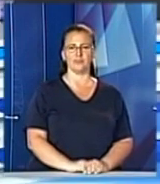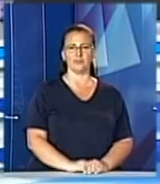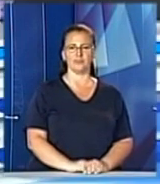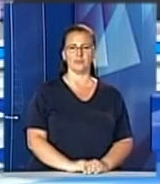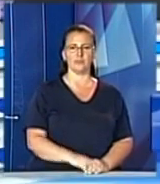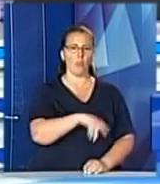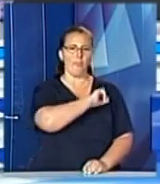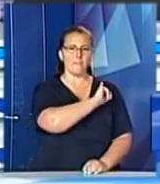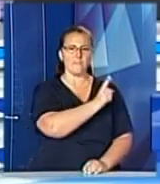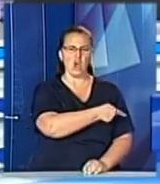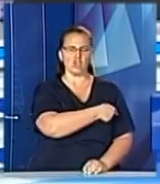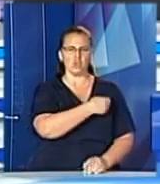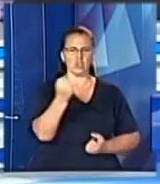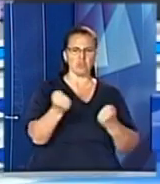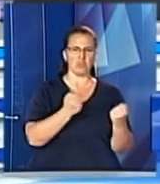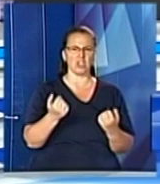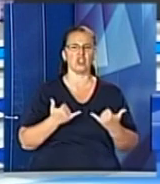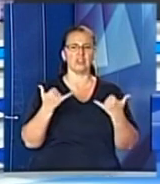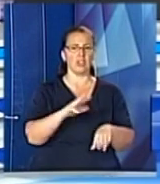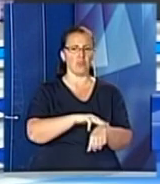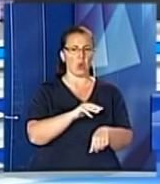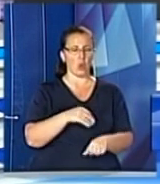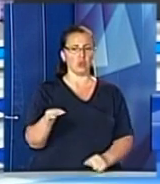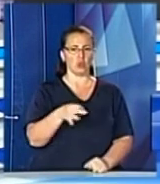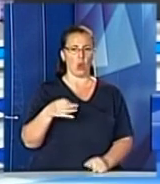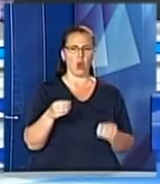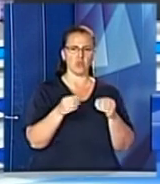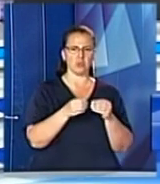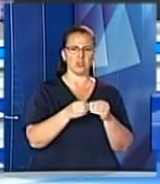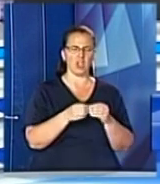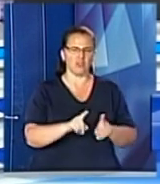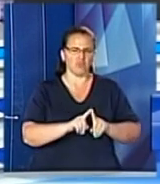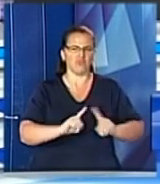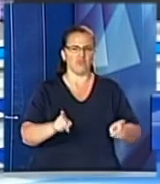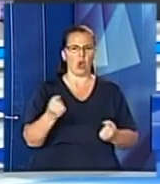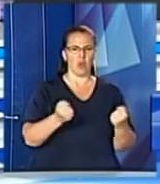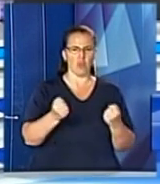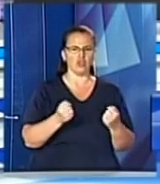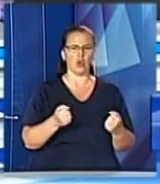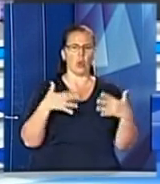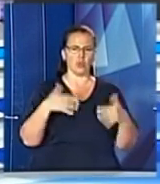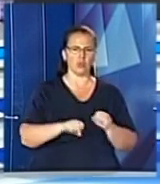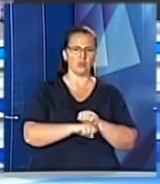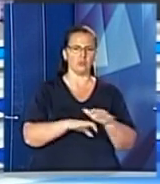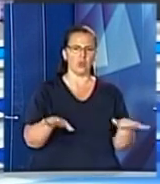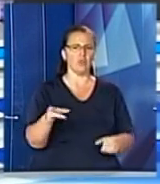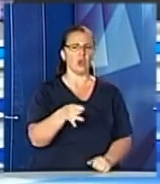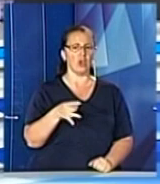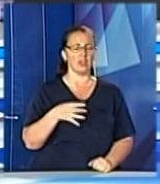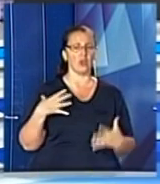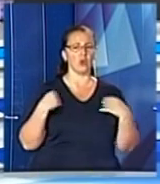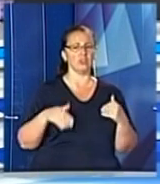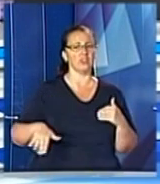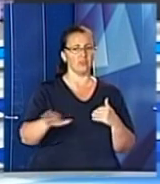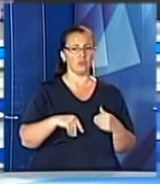Потужні позашляховики для правоохоронців області. Десять гібридних кросоверів уже роз'їхались по районах Львівщини. Для того,